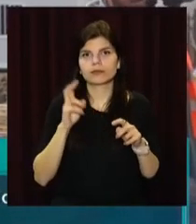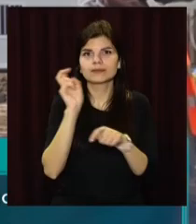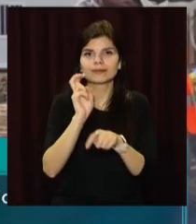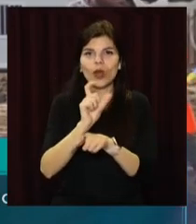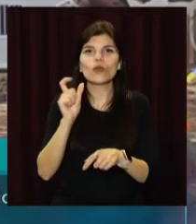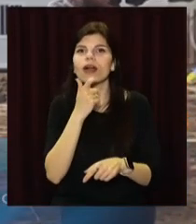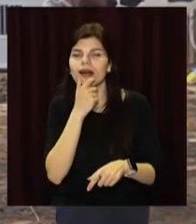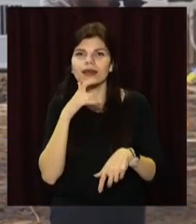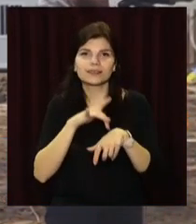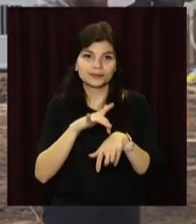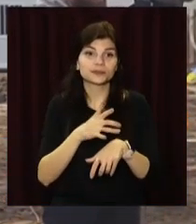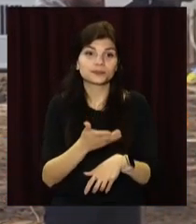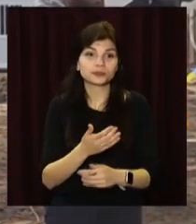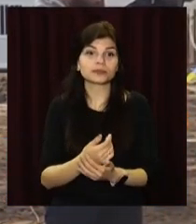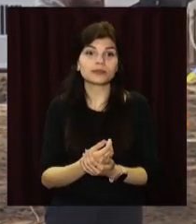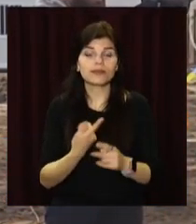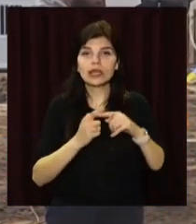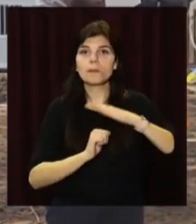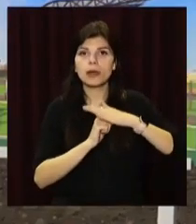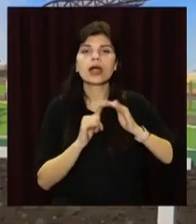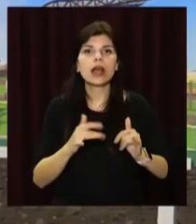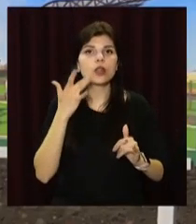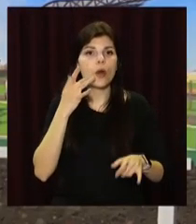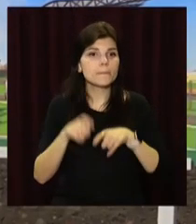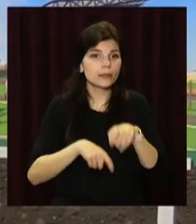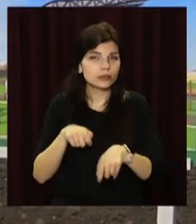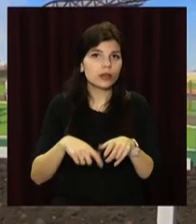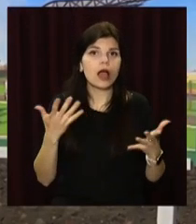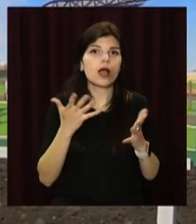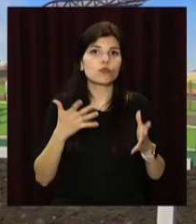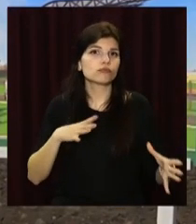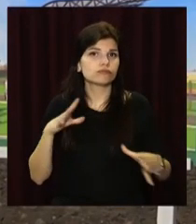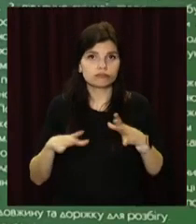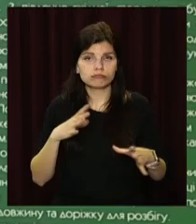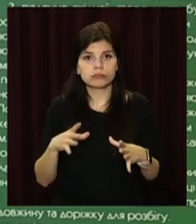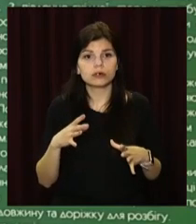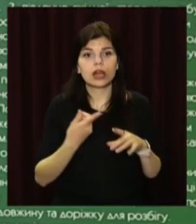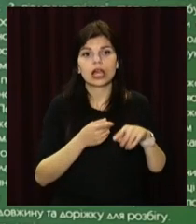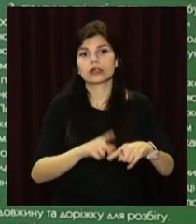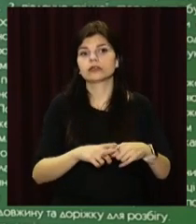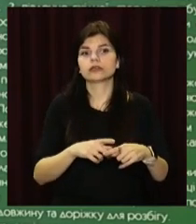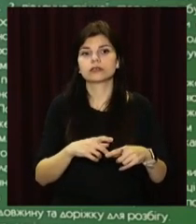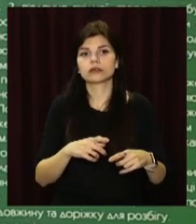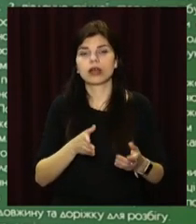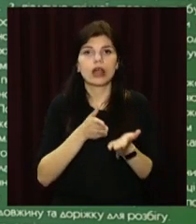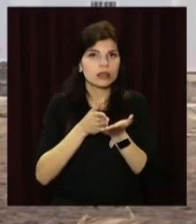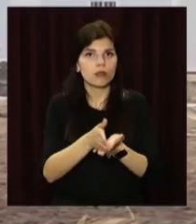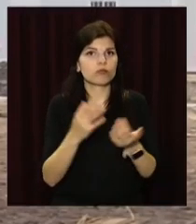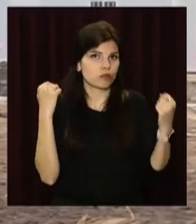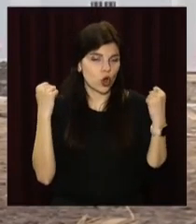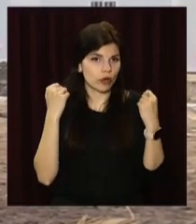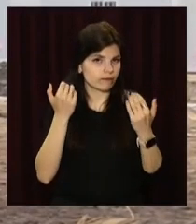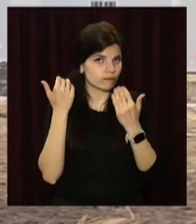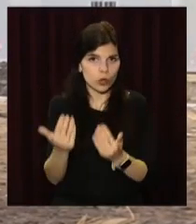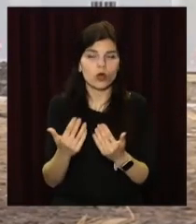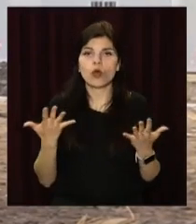натуральне покриття. Це база для легкоатлетів, які будуть тренуватися. Це напрямок спортивний,